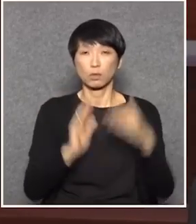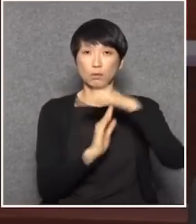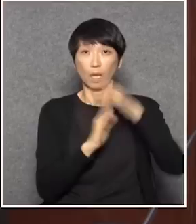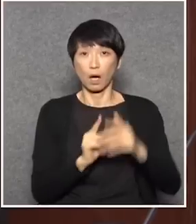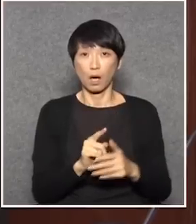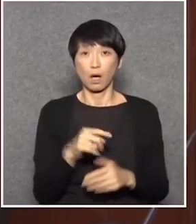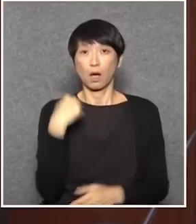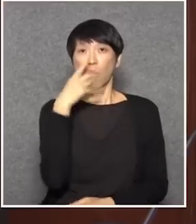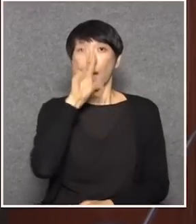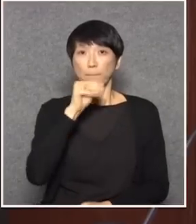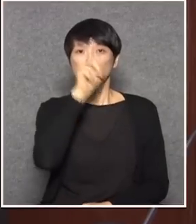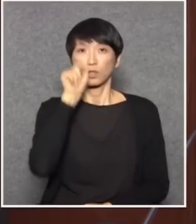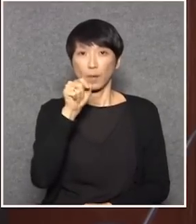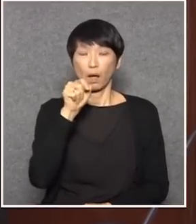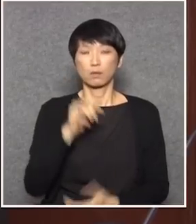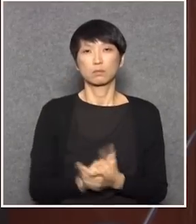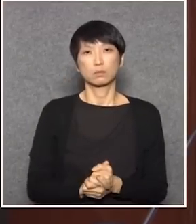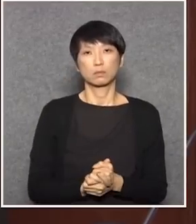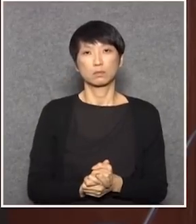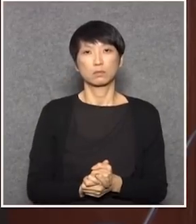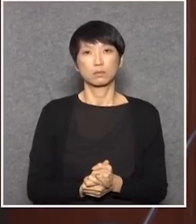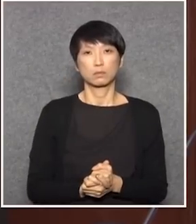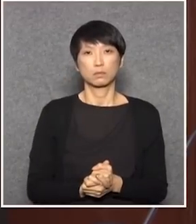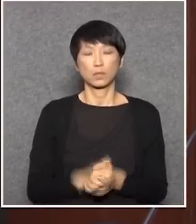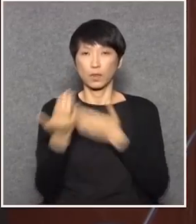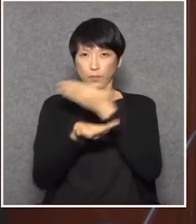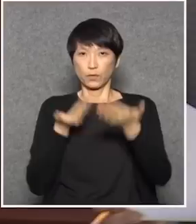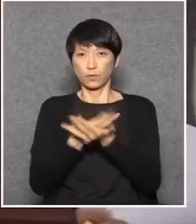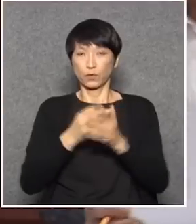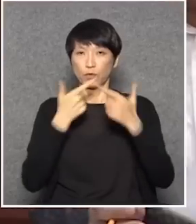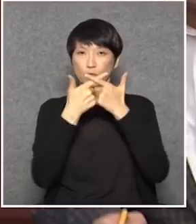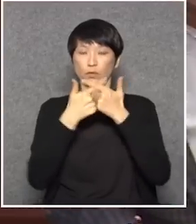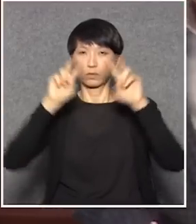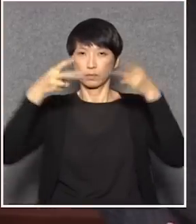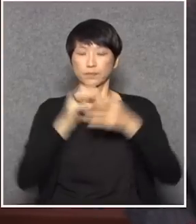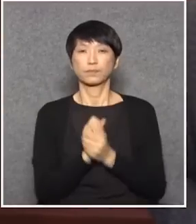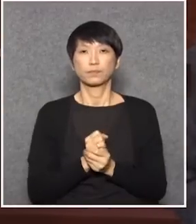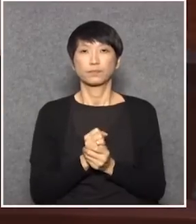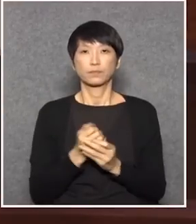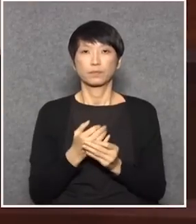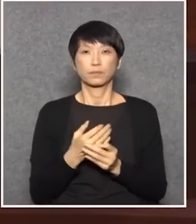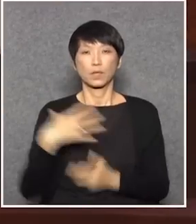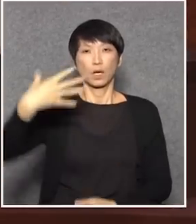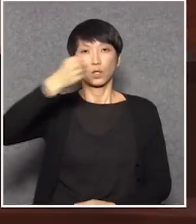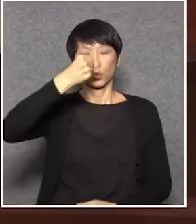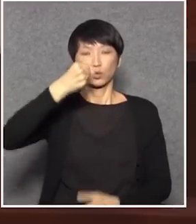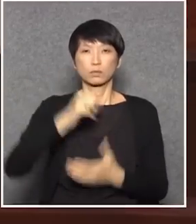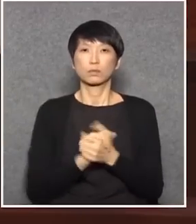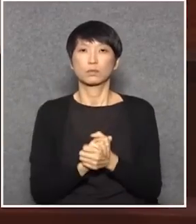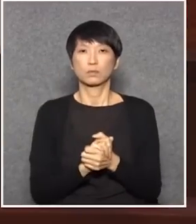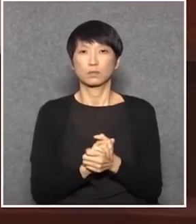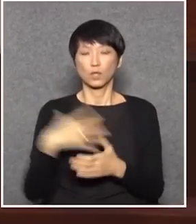黃毓民議員